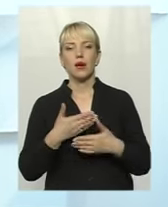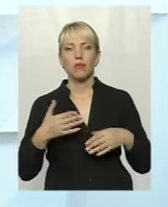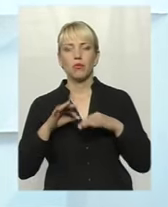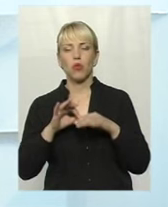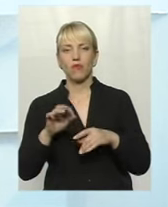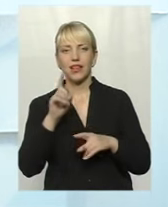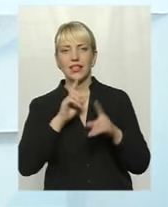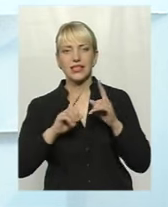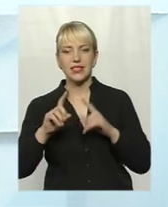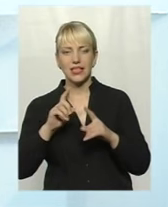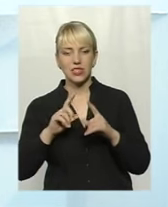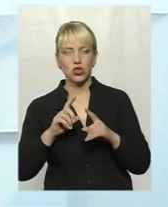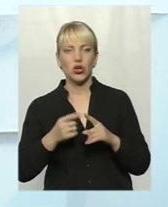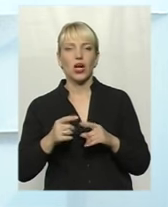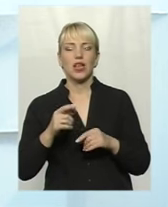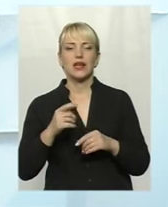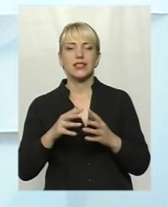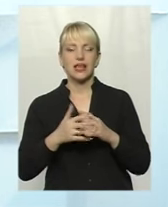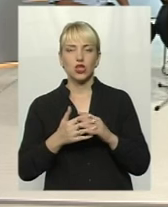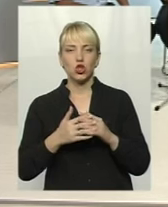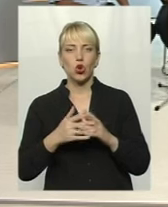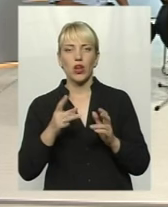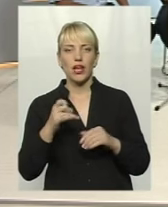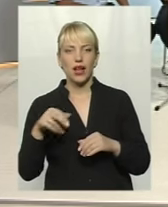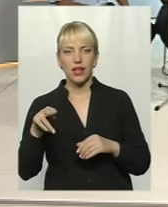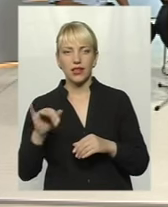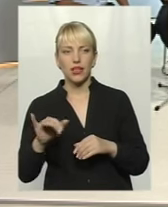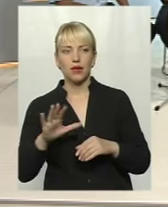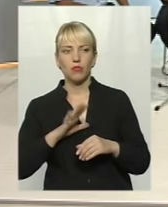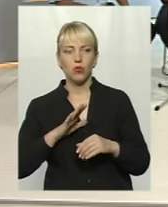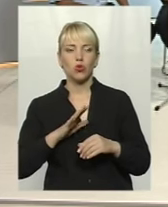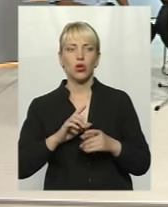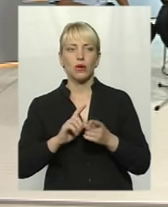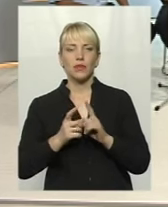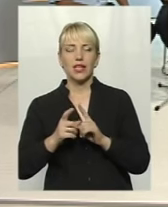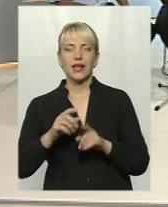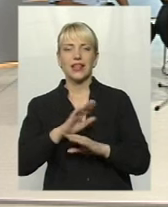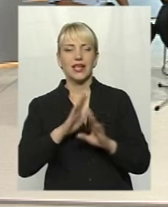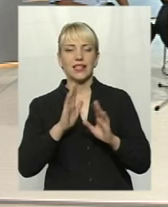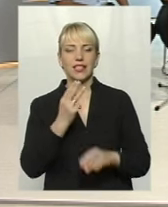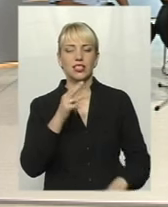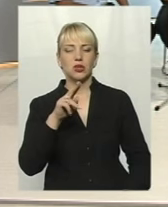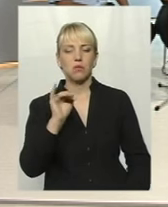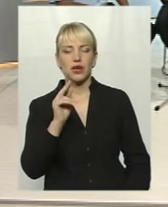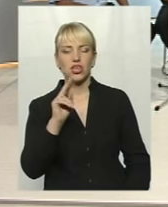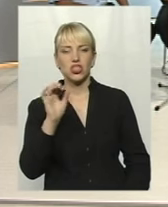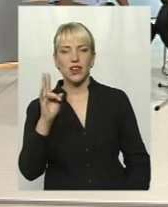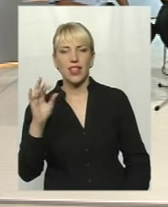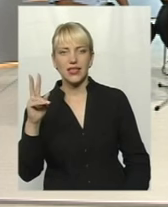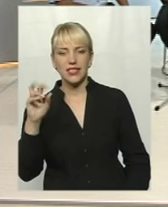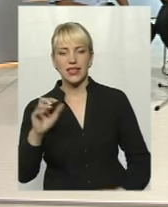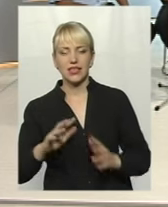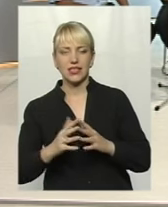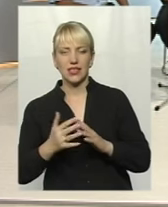Сільській раді Сольнівецької і було реорганізовано не тільки Шпичанецьку школу першого-другого ступеню, але й були